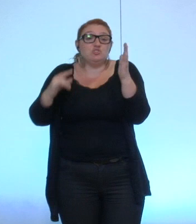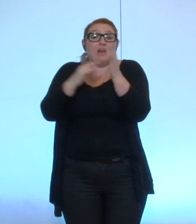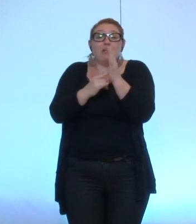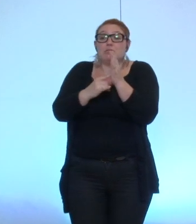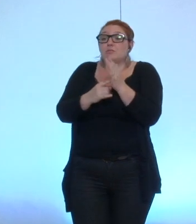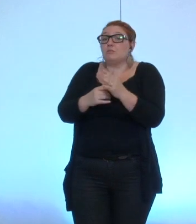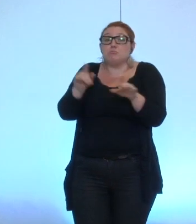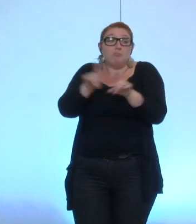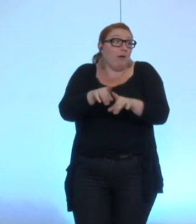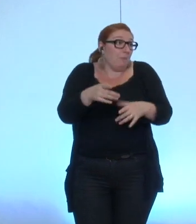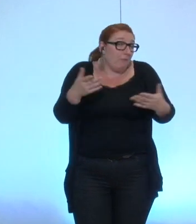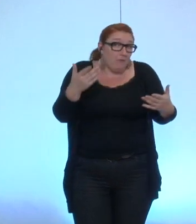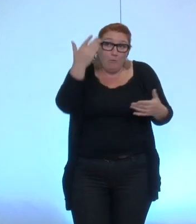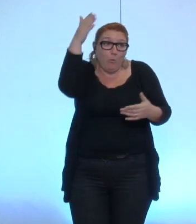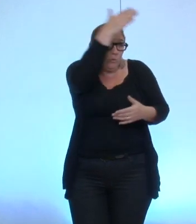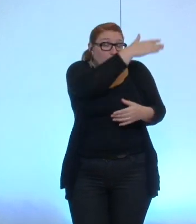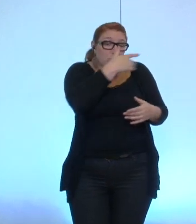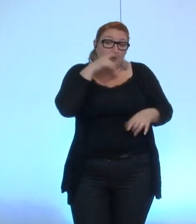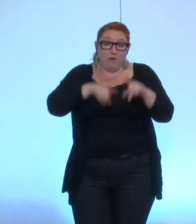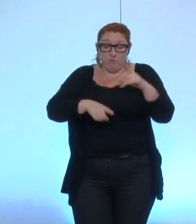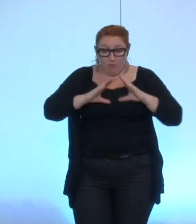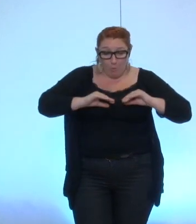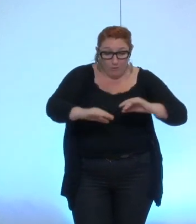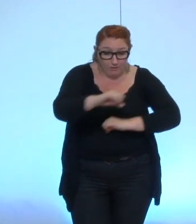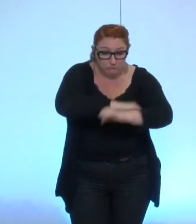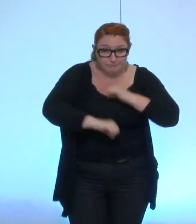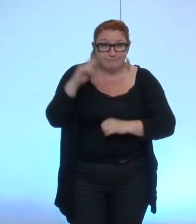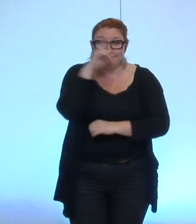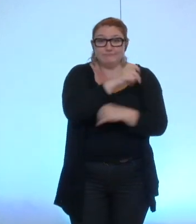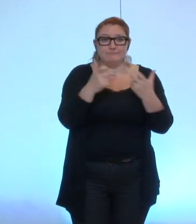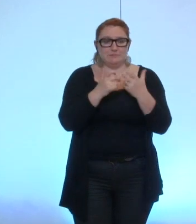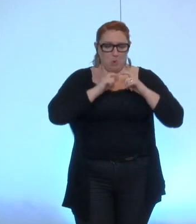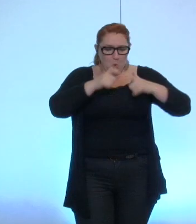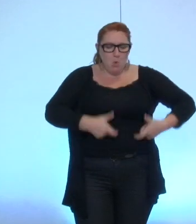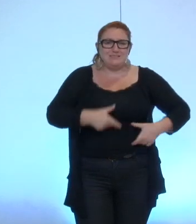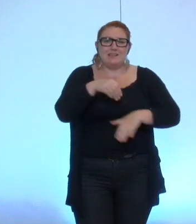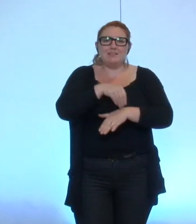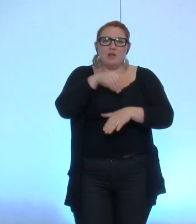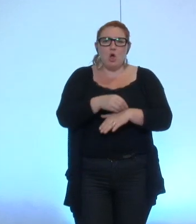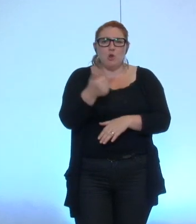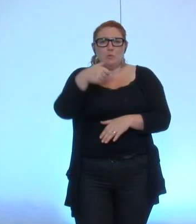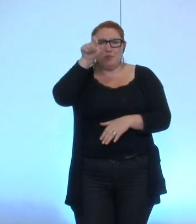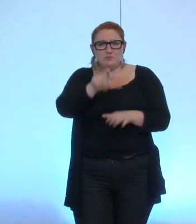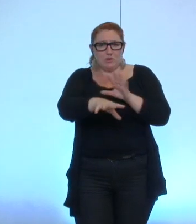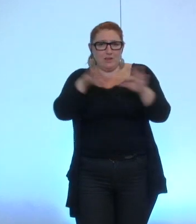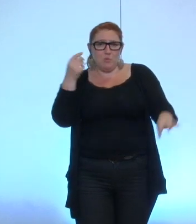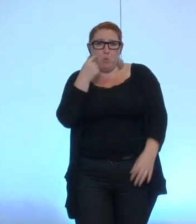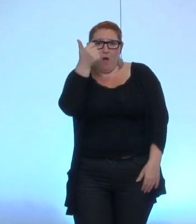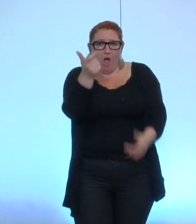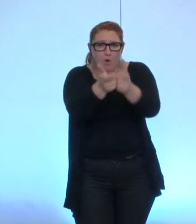il peut y avoir une difficulté de mise en oeuvre si on prend l'exemple des conseils d'école où on a un élu par conseil d'école